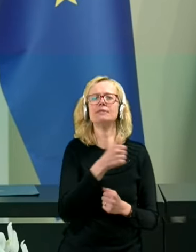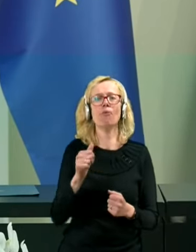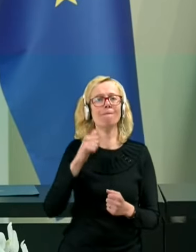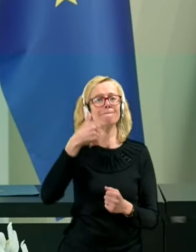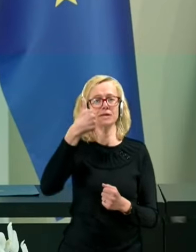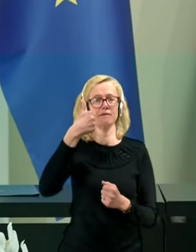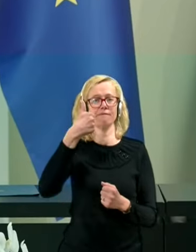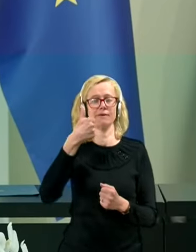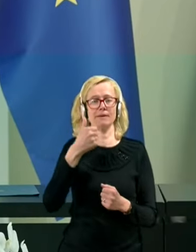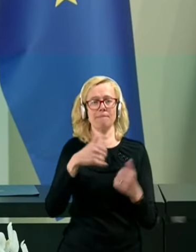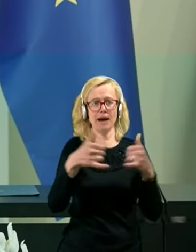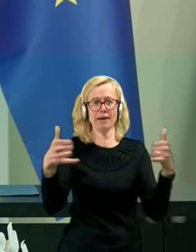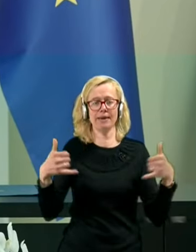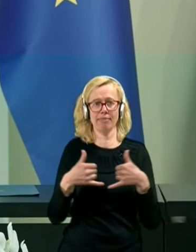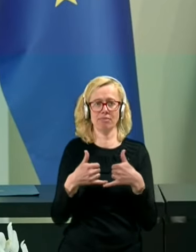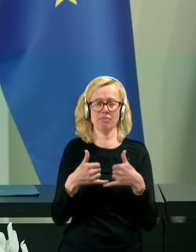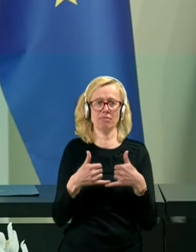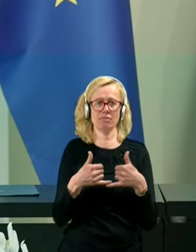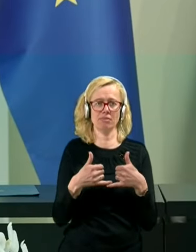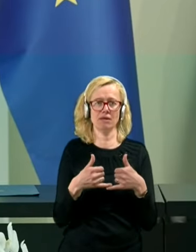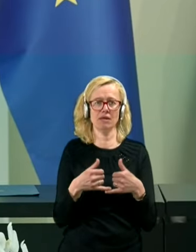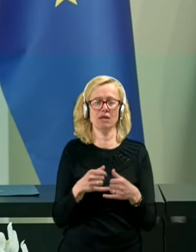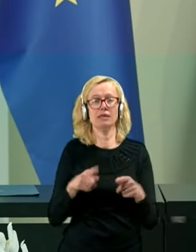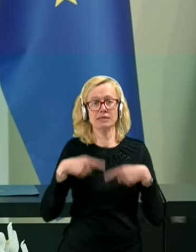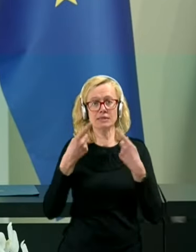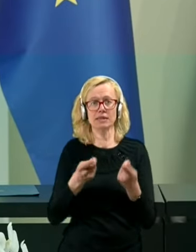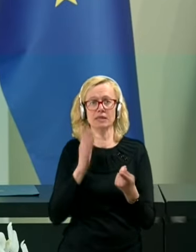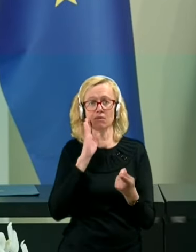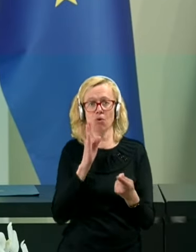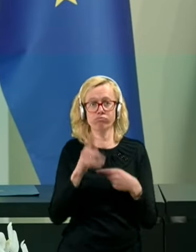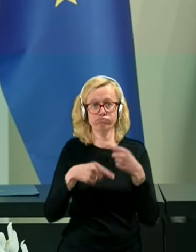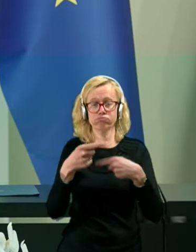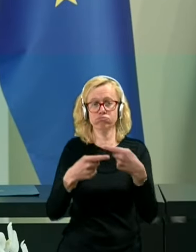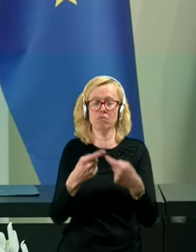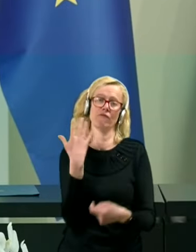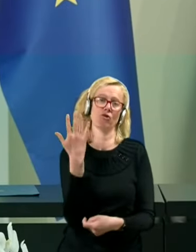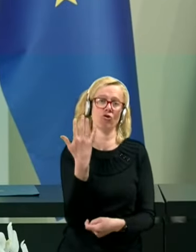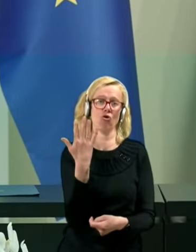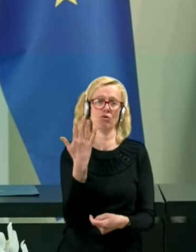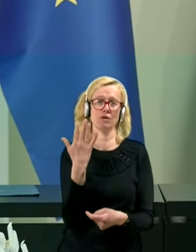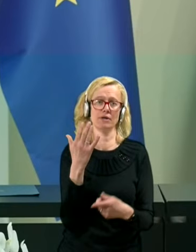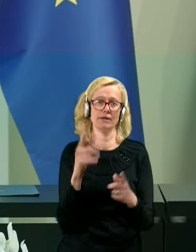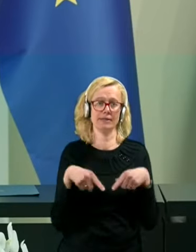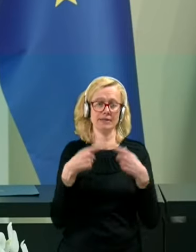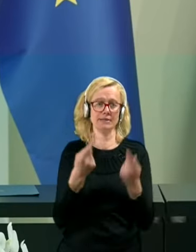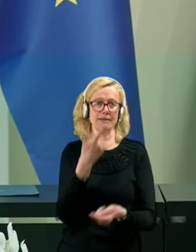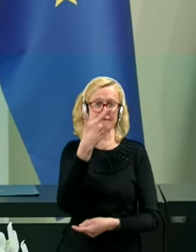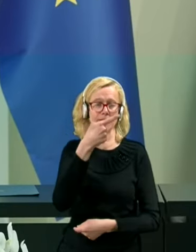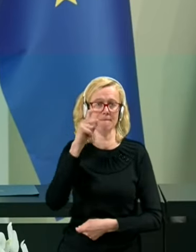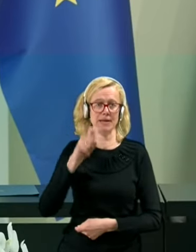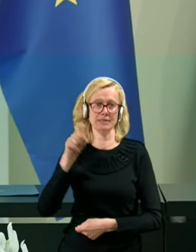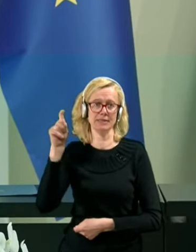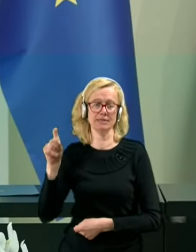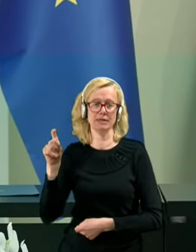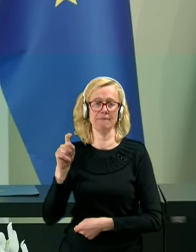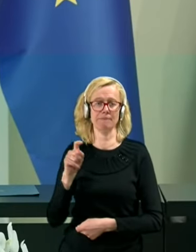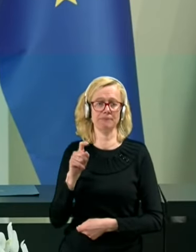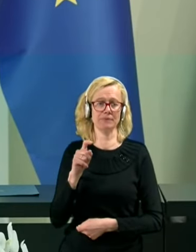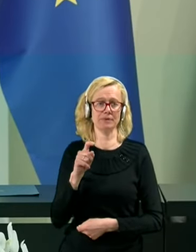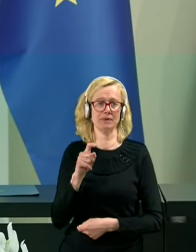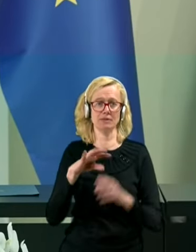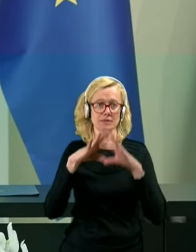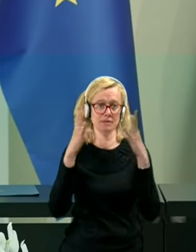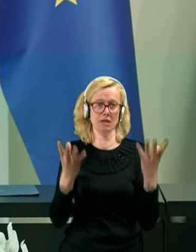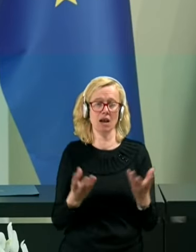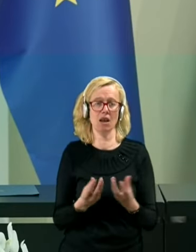naslednji bo sledil v roku v naslednjih dveh mesecev in celo ten